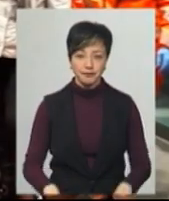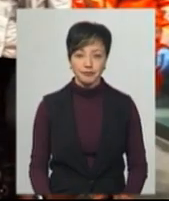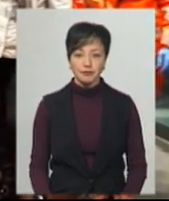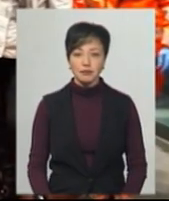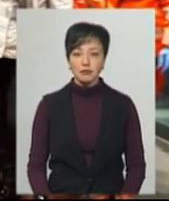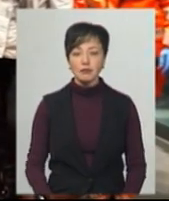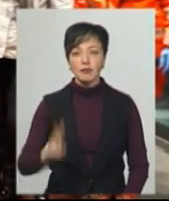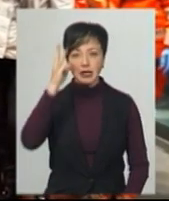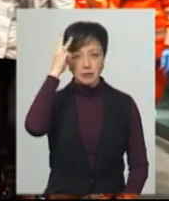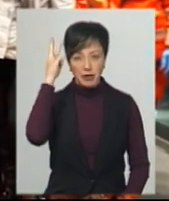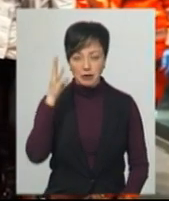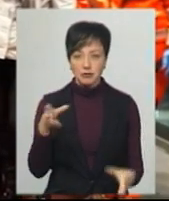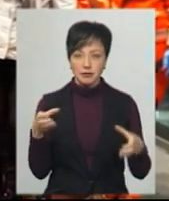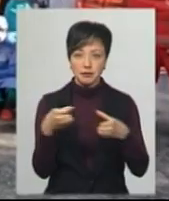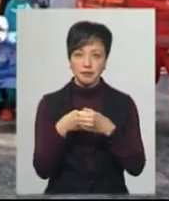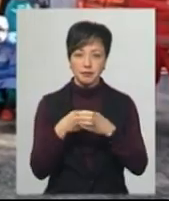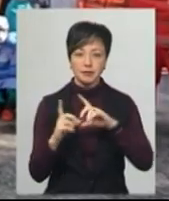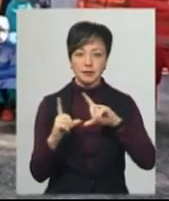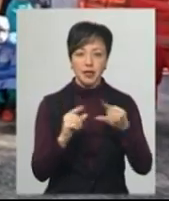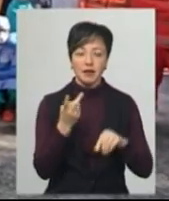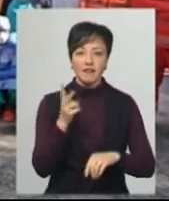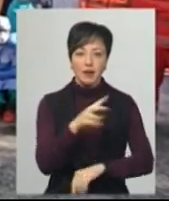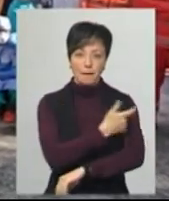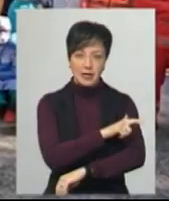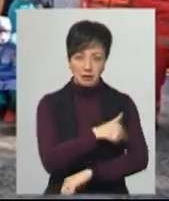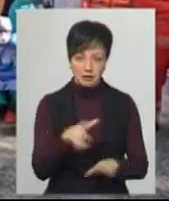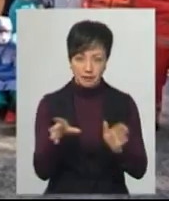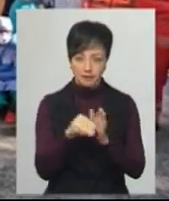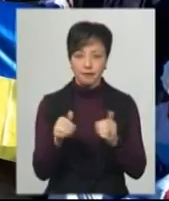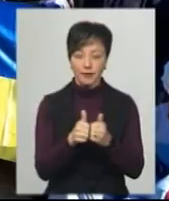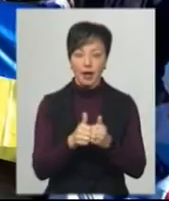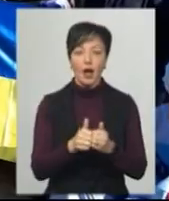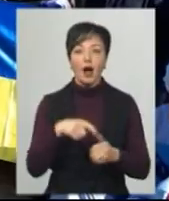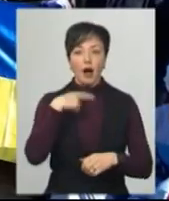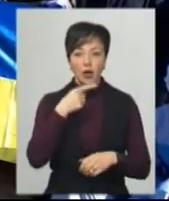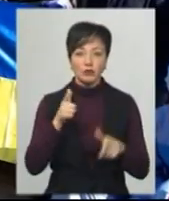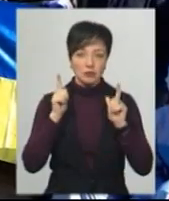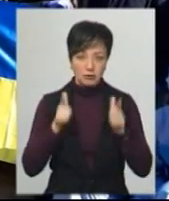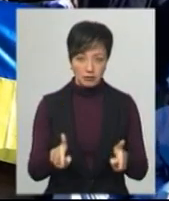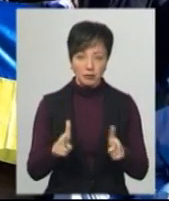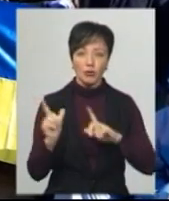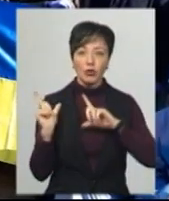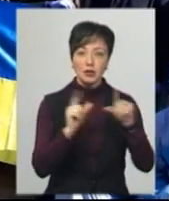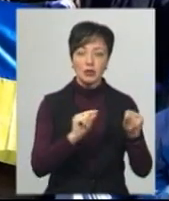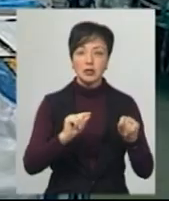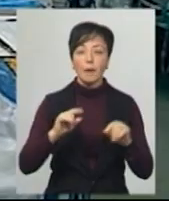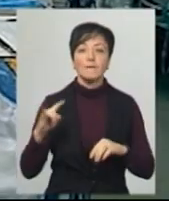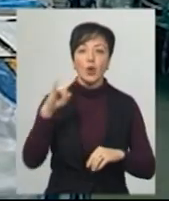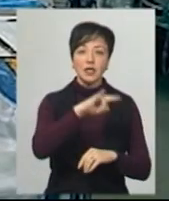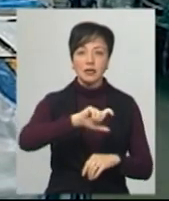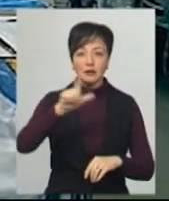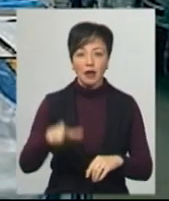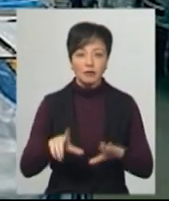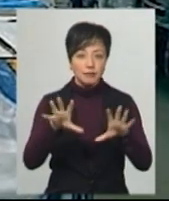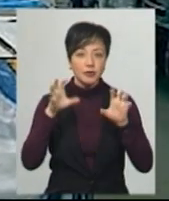З Хмельницького разом з ним вирушили ще дві медичні сестри. Чоловік каже, зважився полетіти до Італії, аби перейняти досвід